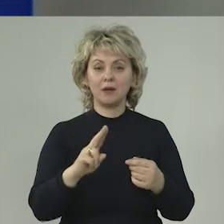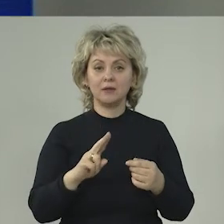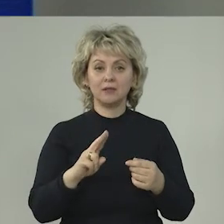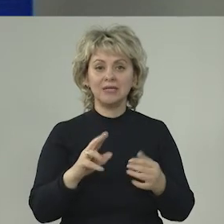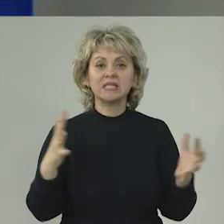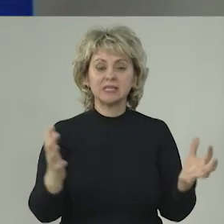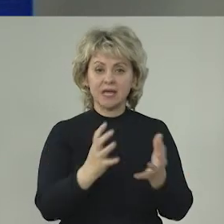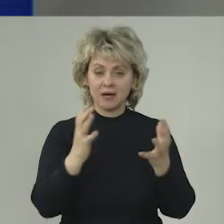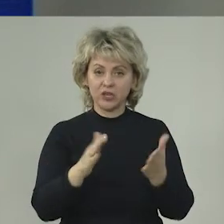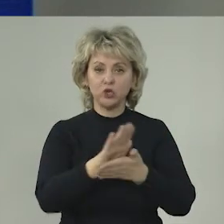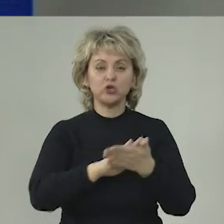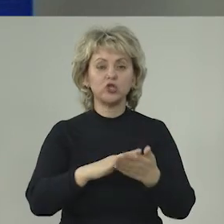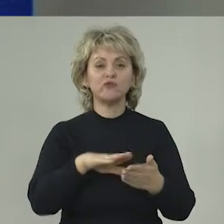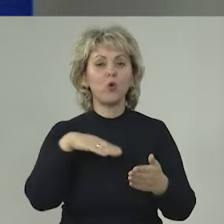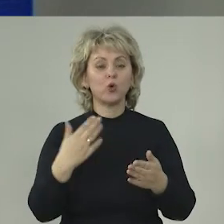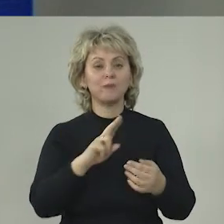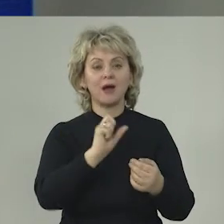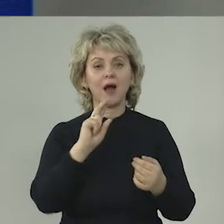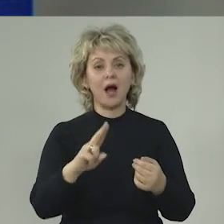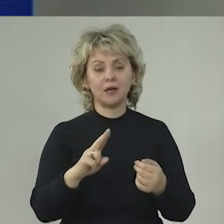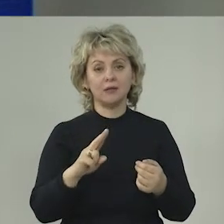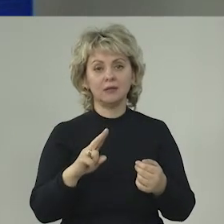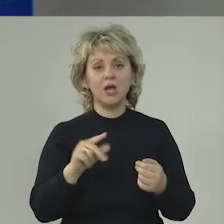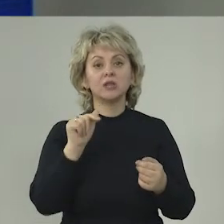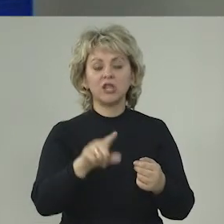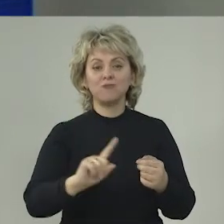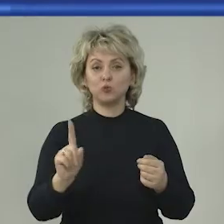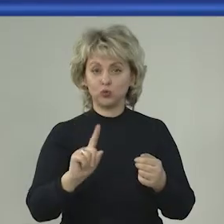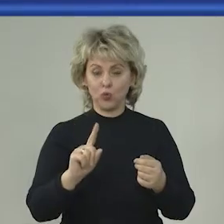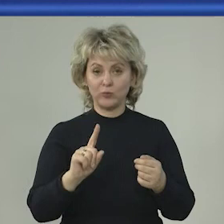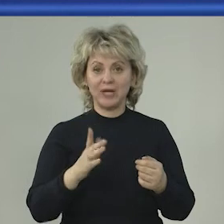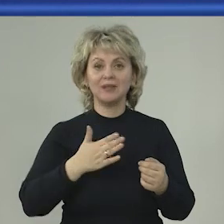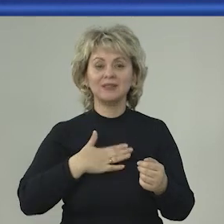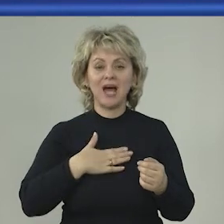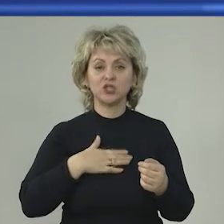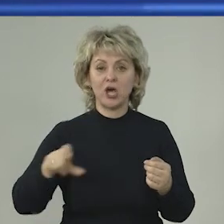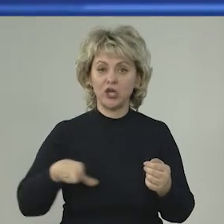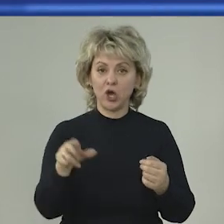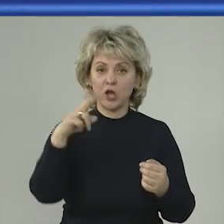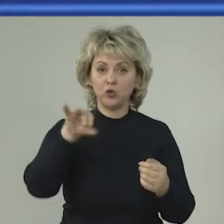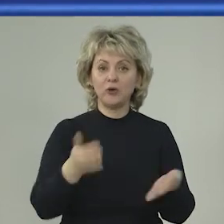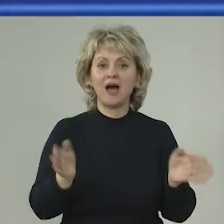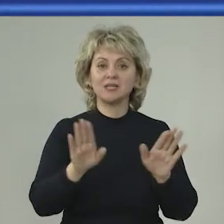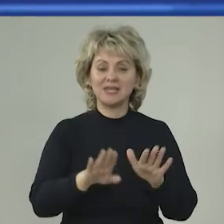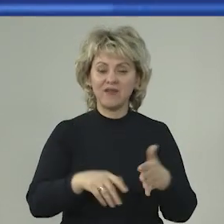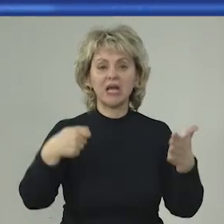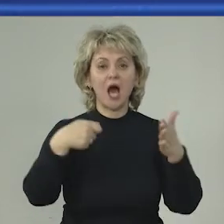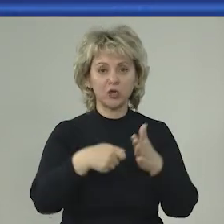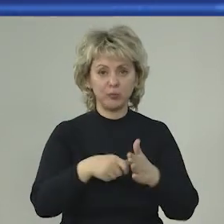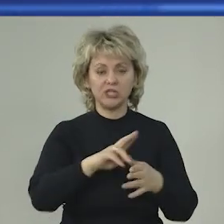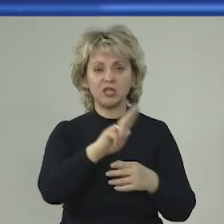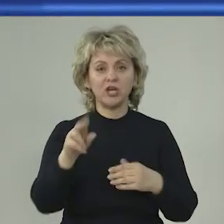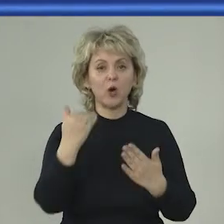сохранения, ничего, кроме как того, чтобы наша река Дон оставалась кормилицей,